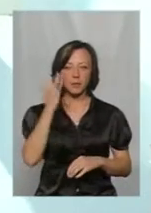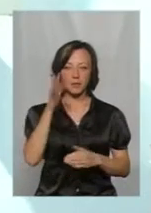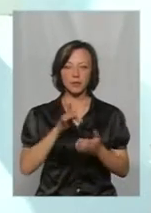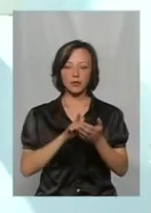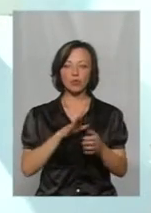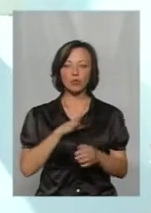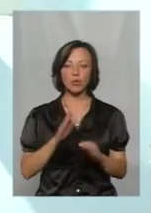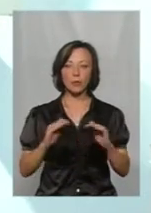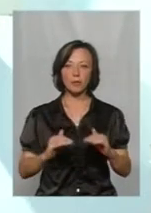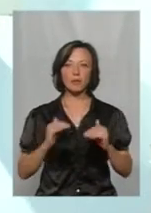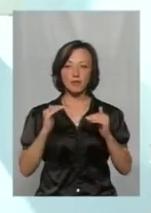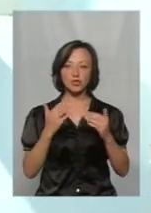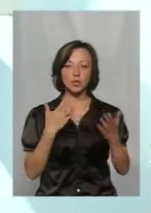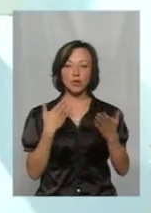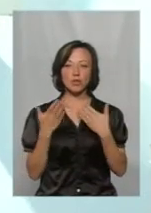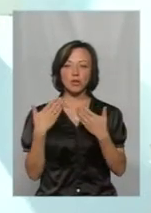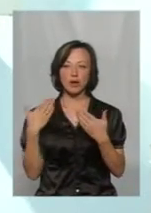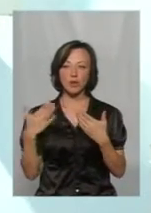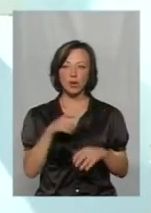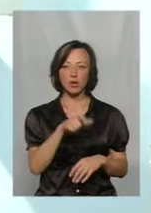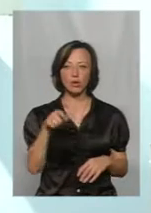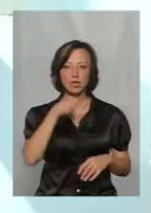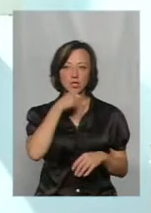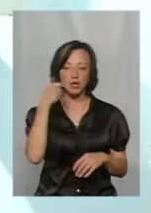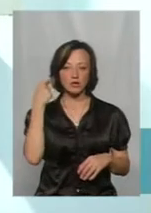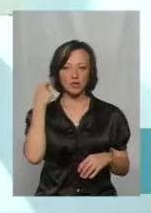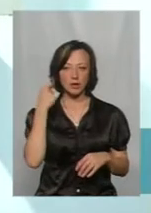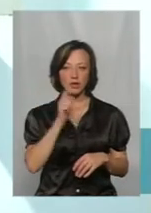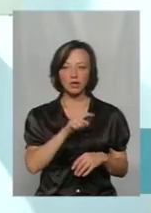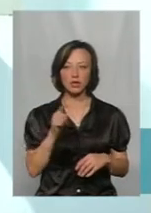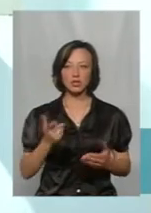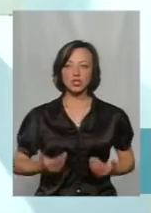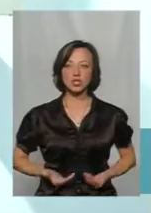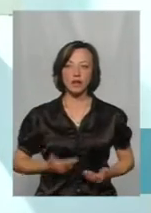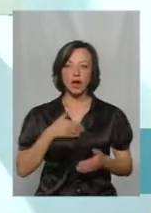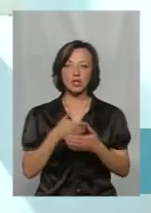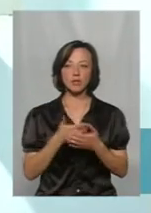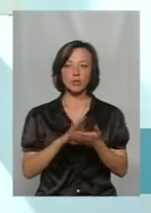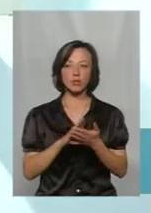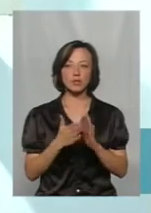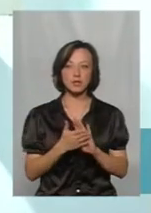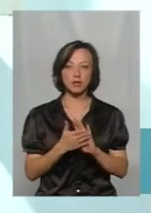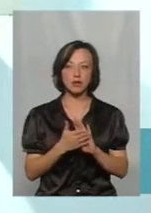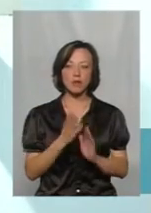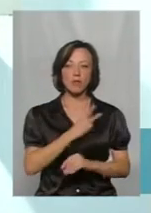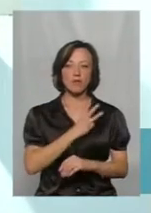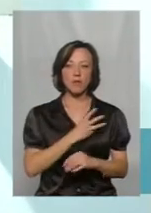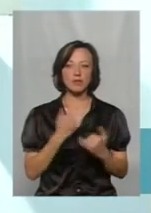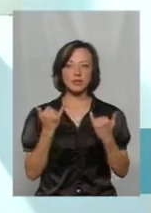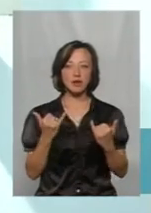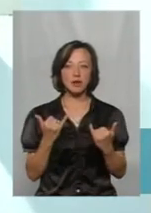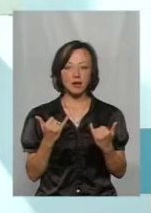підвищення комунікабельності людей старшого віку, їх життєвої активної позиції, мотивації для